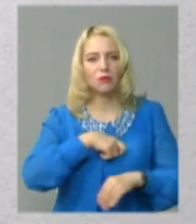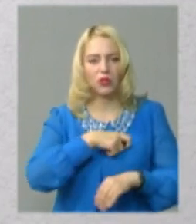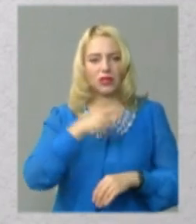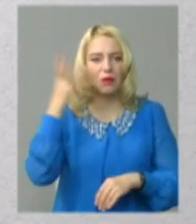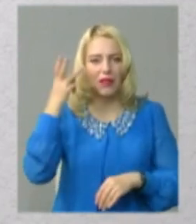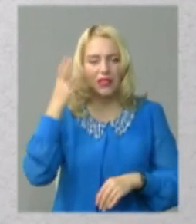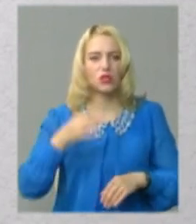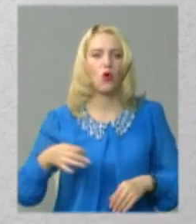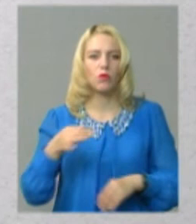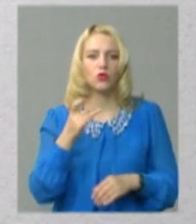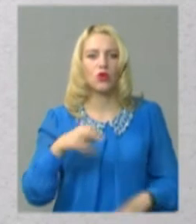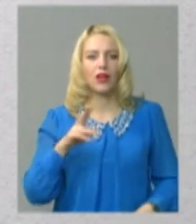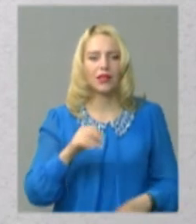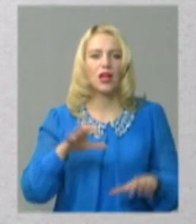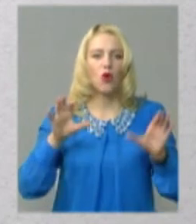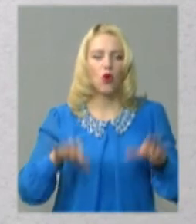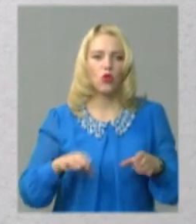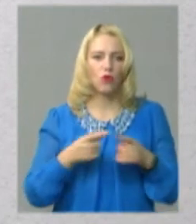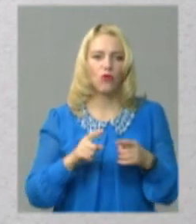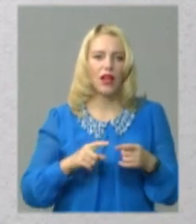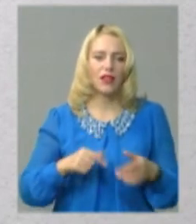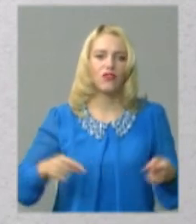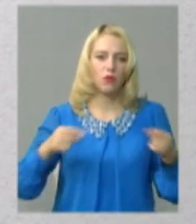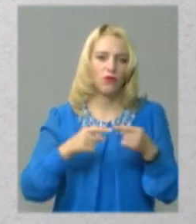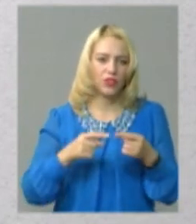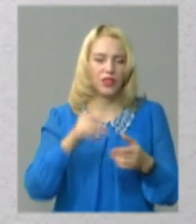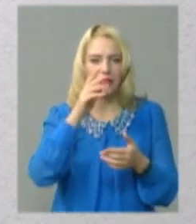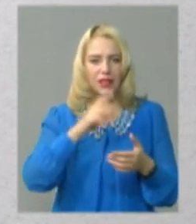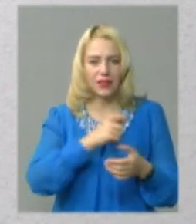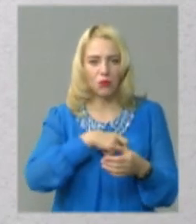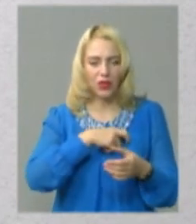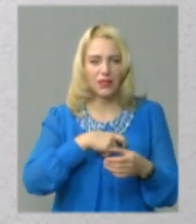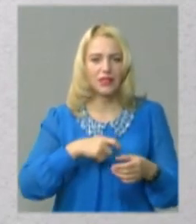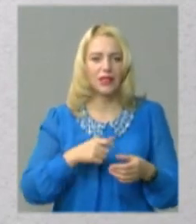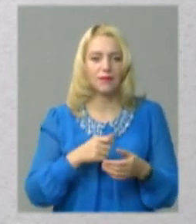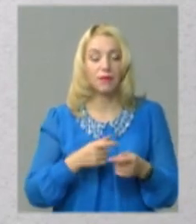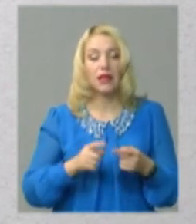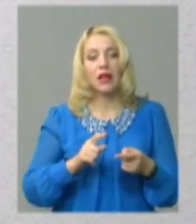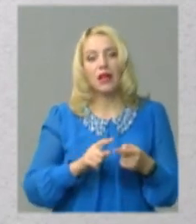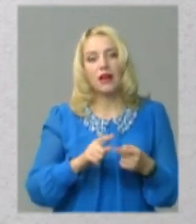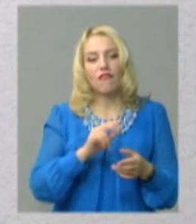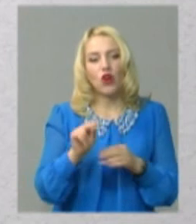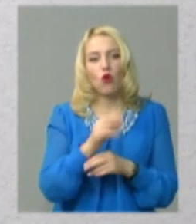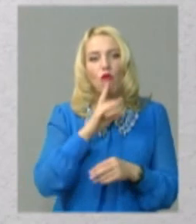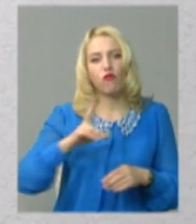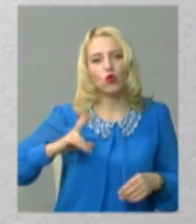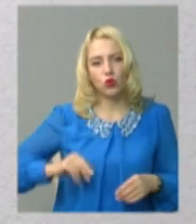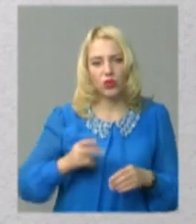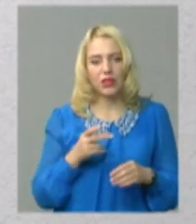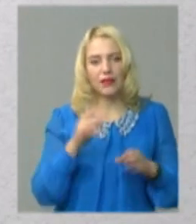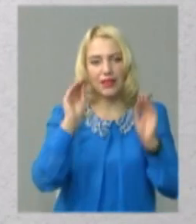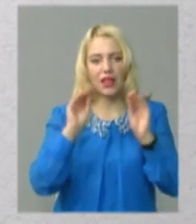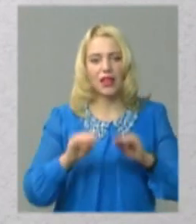Хмельницької обласної ради. Головувала у відповідній депутатській фракції. Виховує доньку. У декларації за 2019